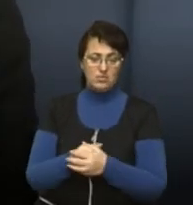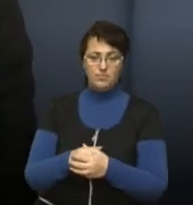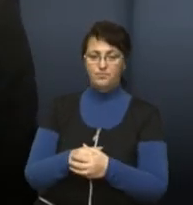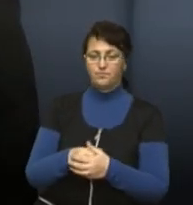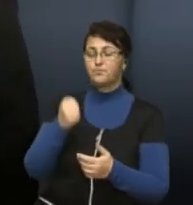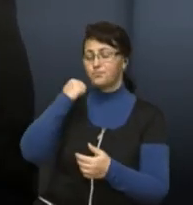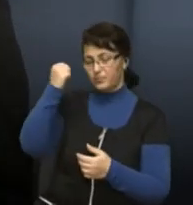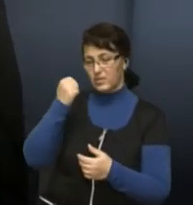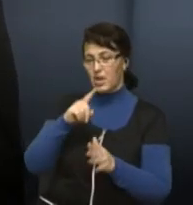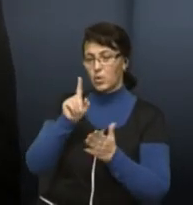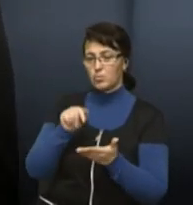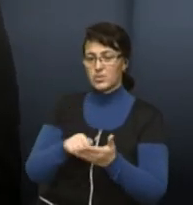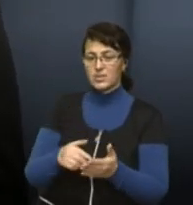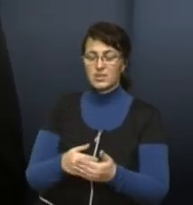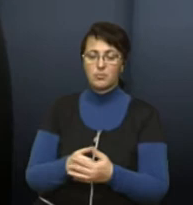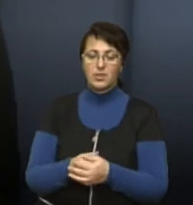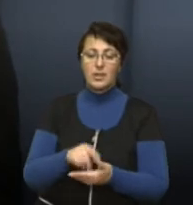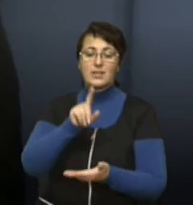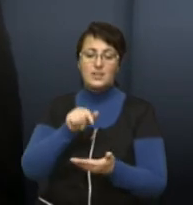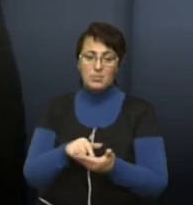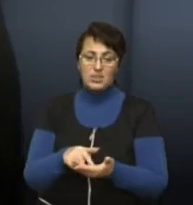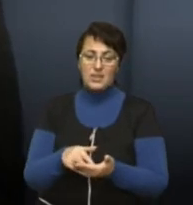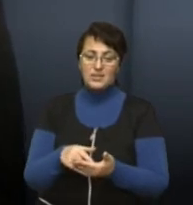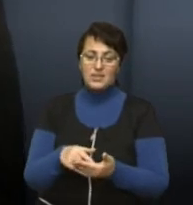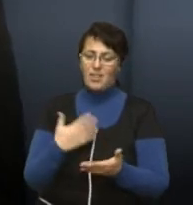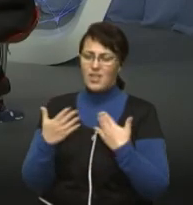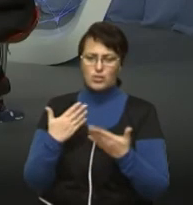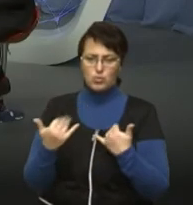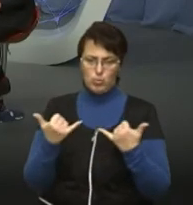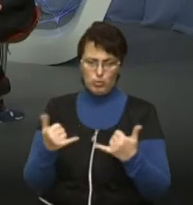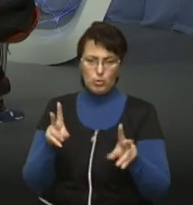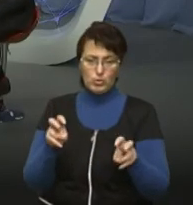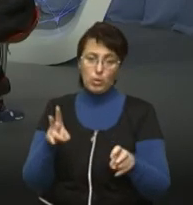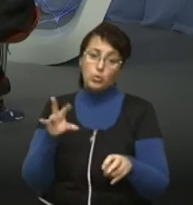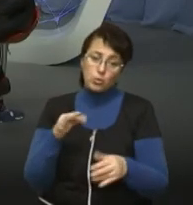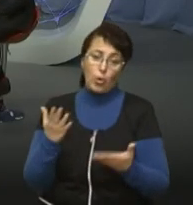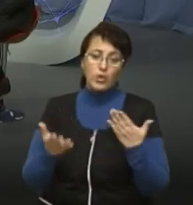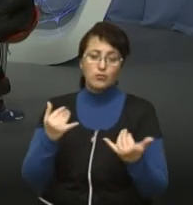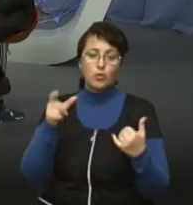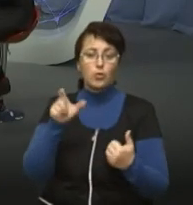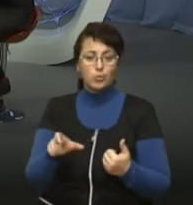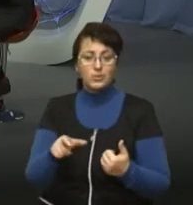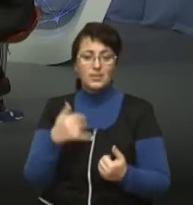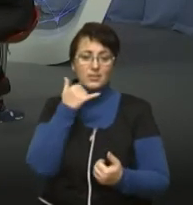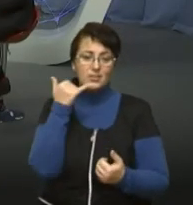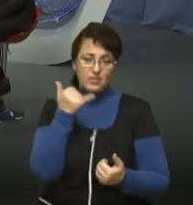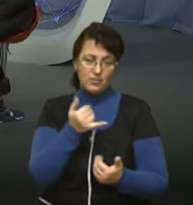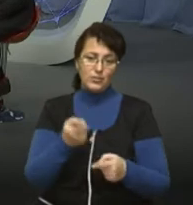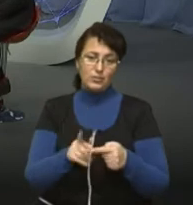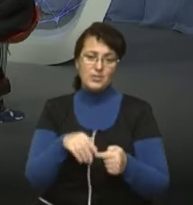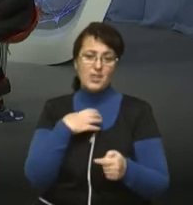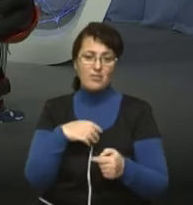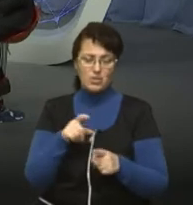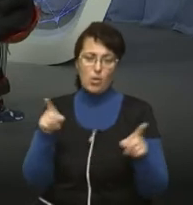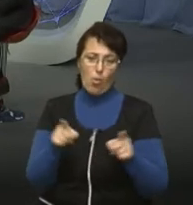дзвінок, дякуємо за запитання. Орест, запитання, напевно, не стосується сьогоднішньої теми, але все ж, якщо людина телефонує, значить для неї важливо. Давайте коротко відповімо.